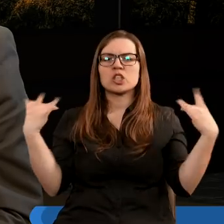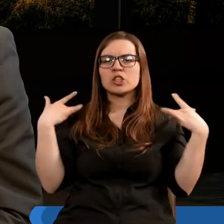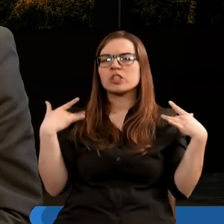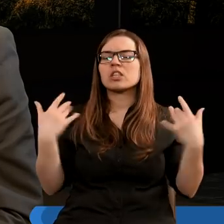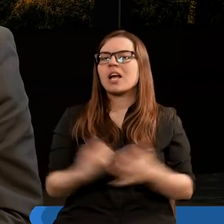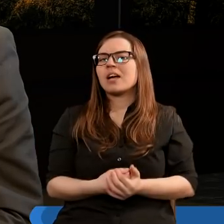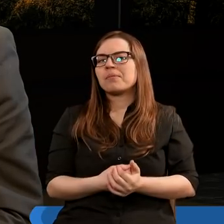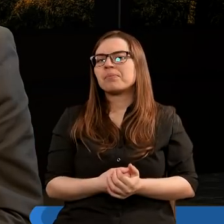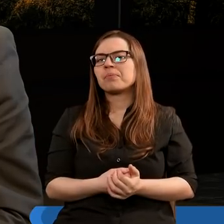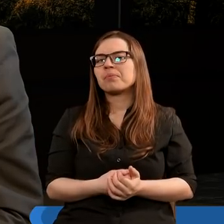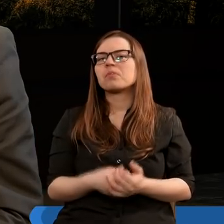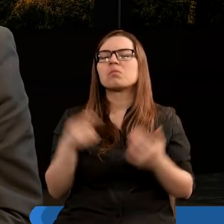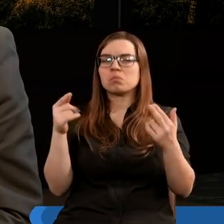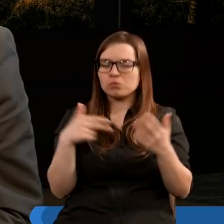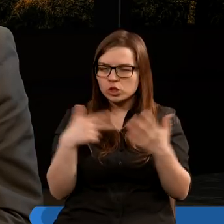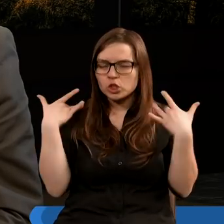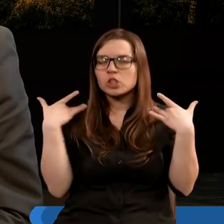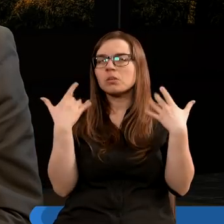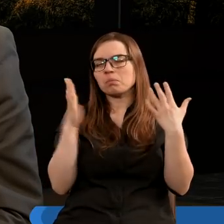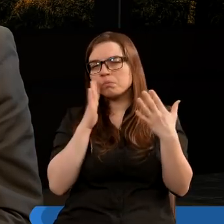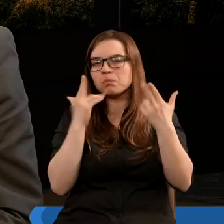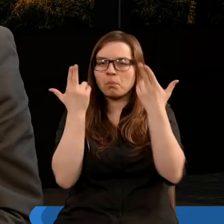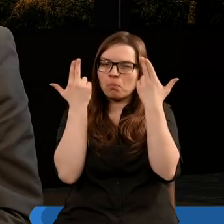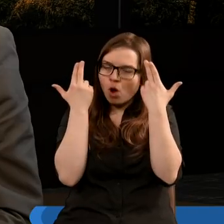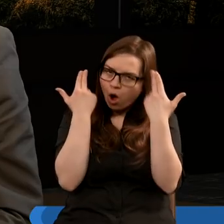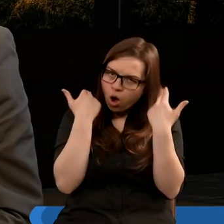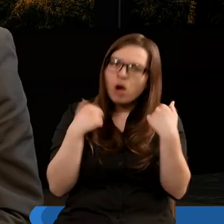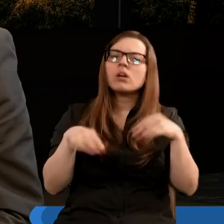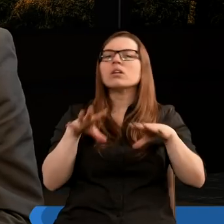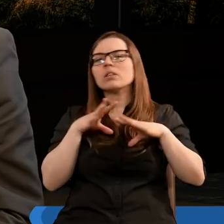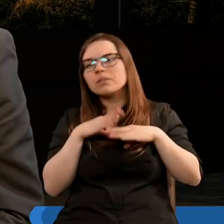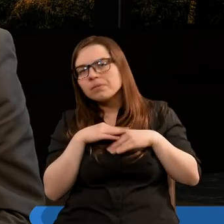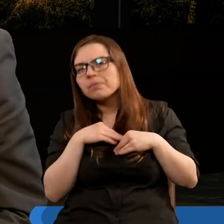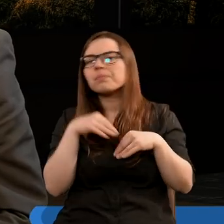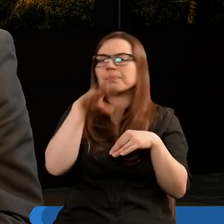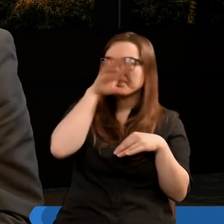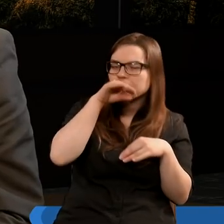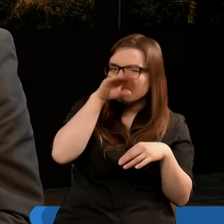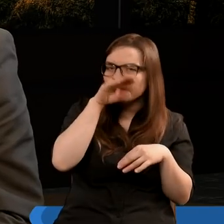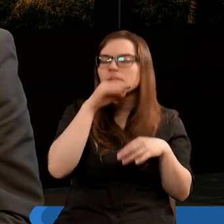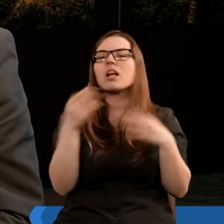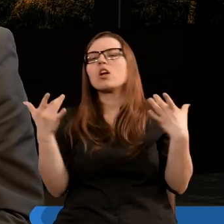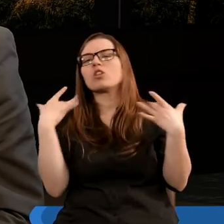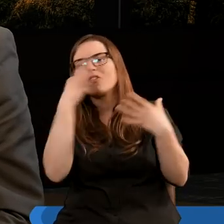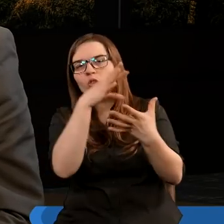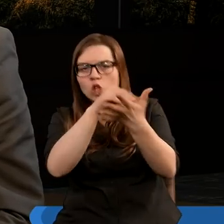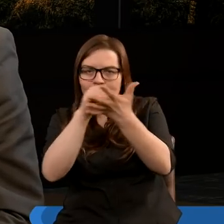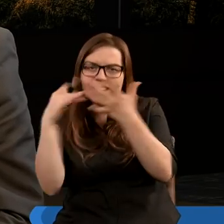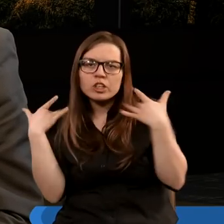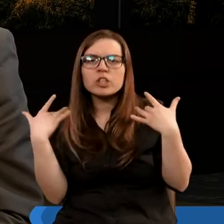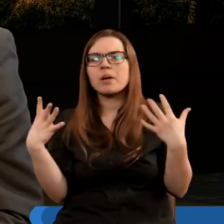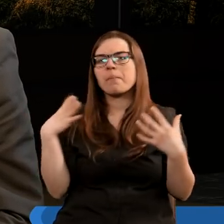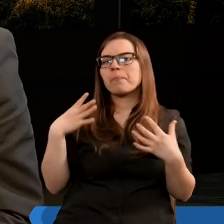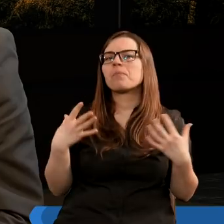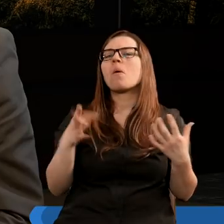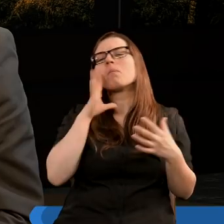Podchodzili do życia z pokorą i to widać było przy różnych doświadczeniach tych ludzi. Nawet jak